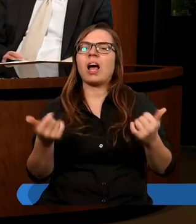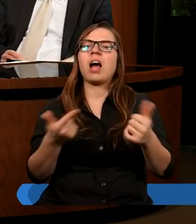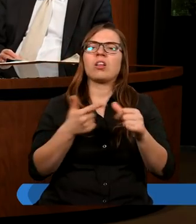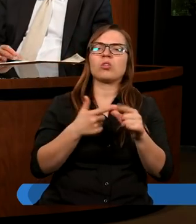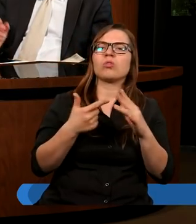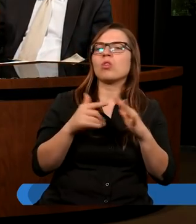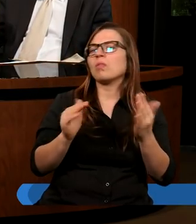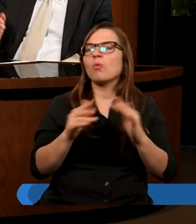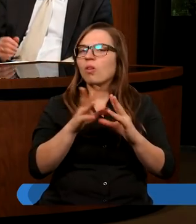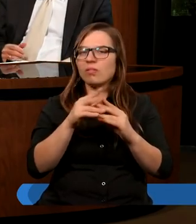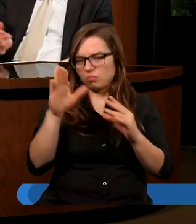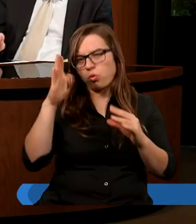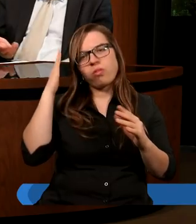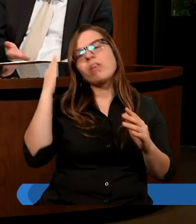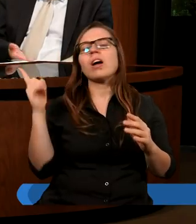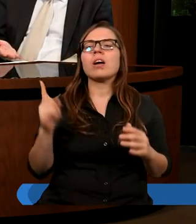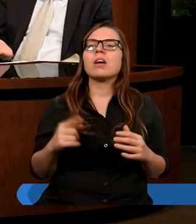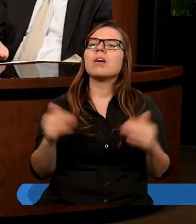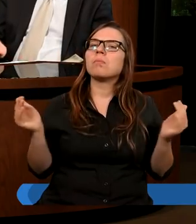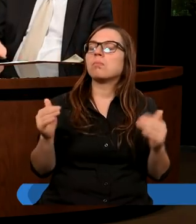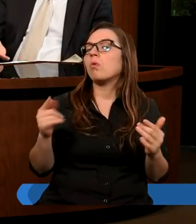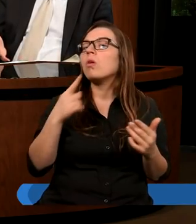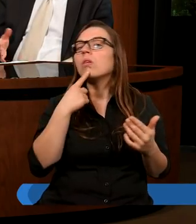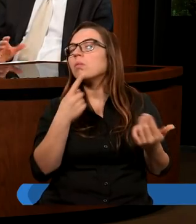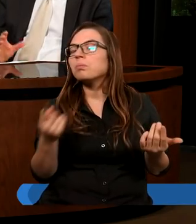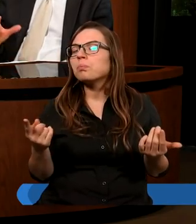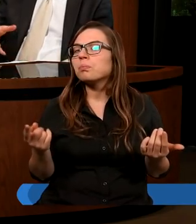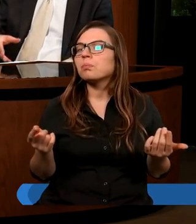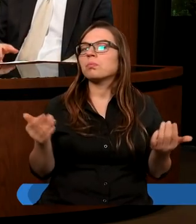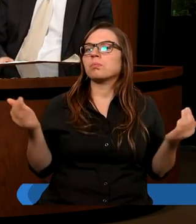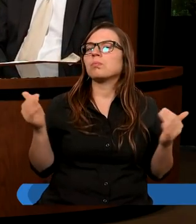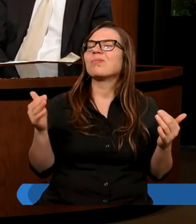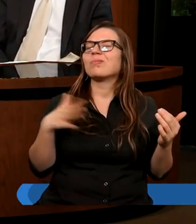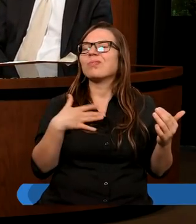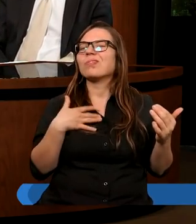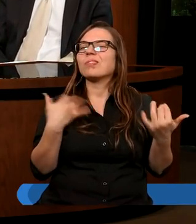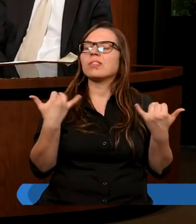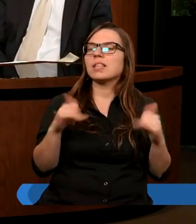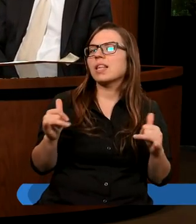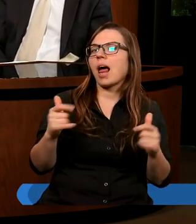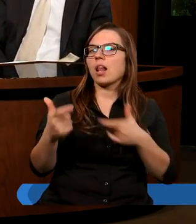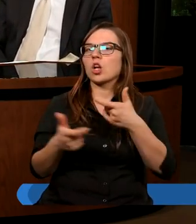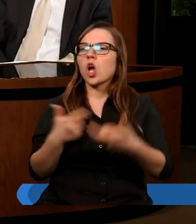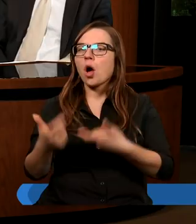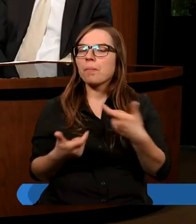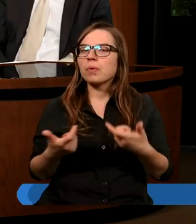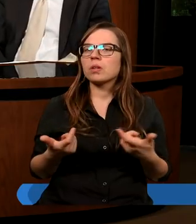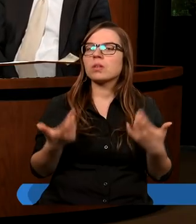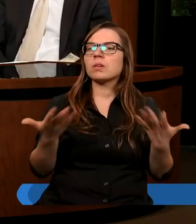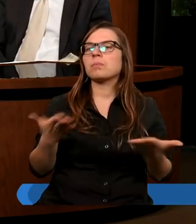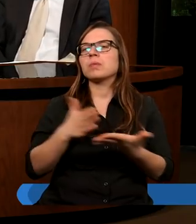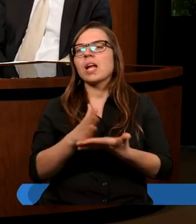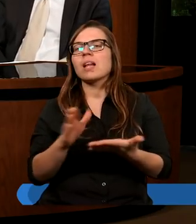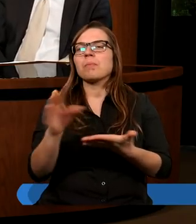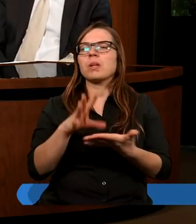sposobami. Tak. Tu można by powiedzieć, że można to było inaczej zrobić. Otwórz